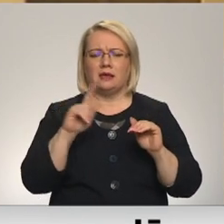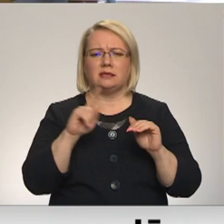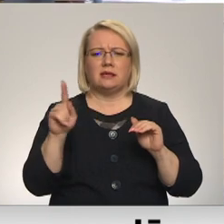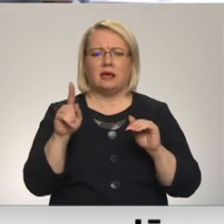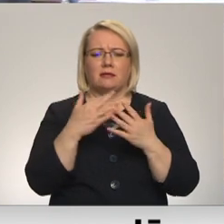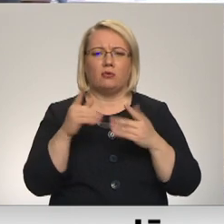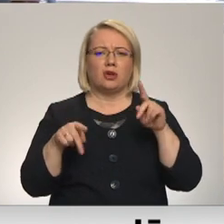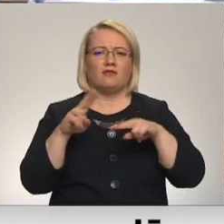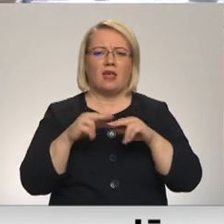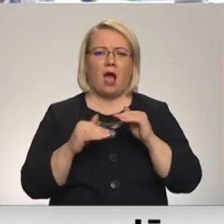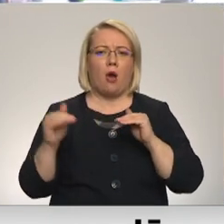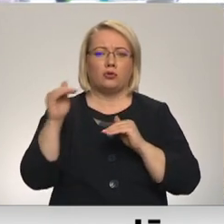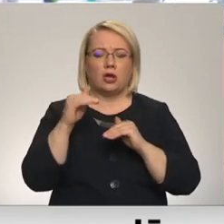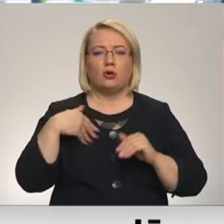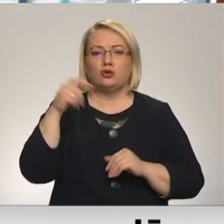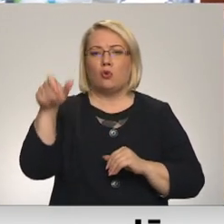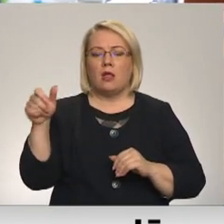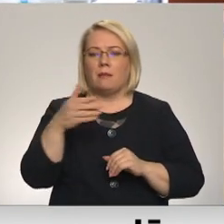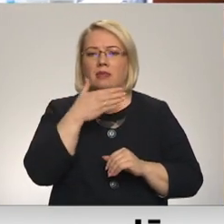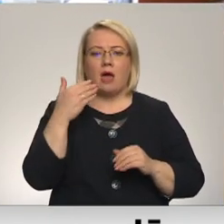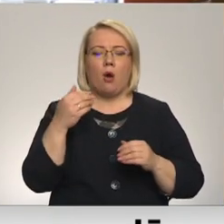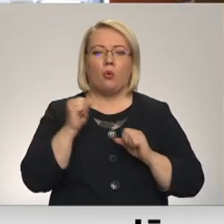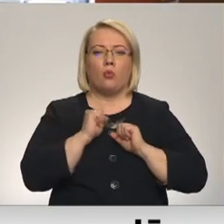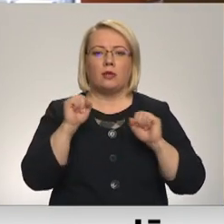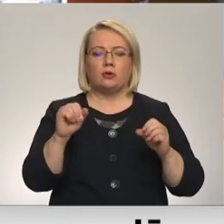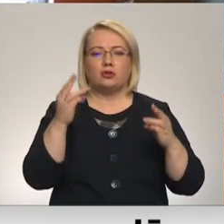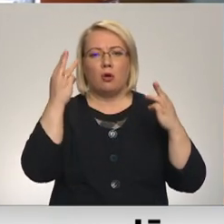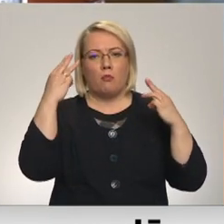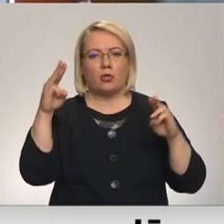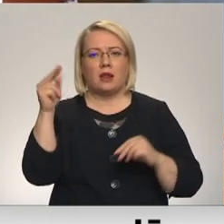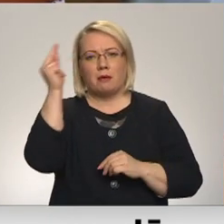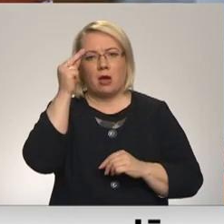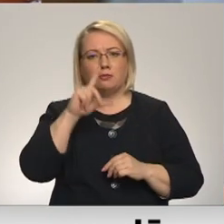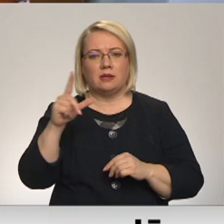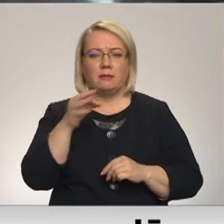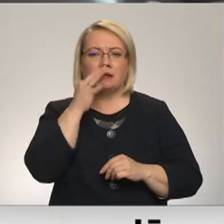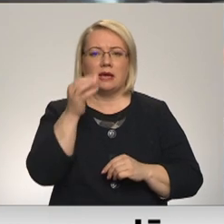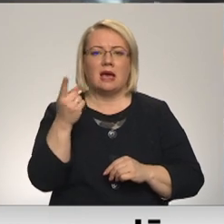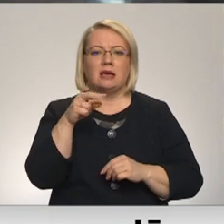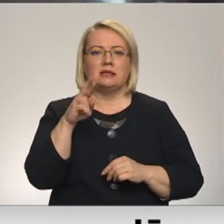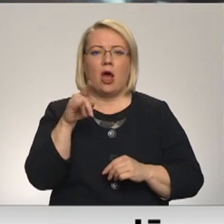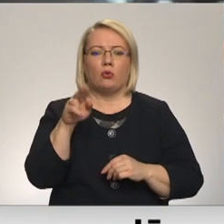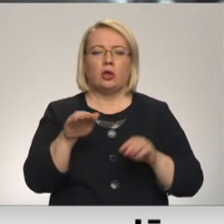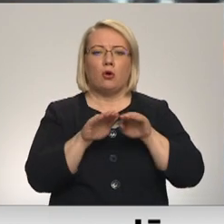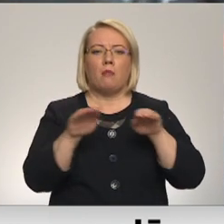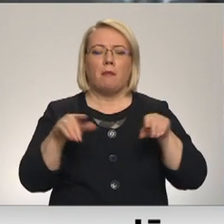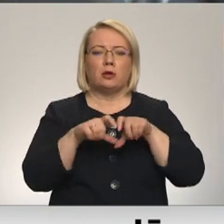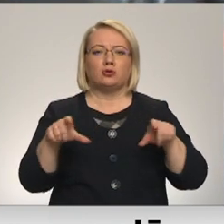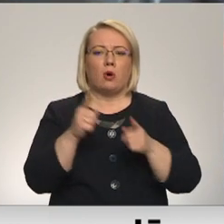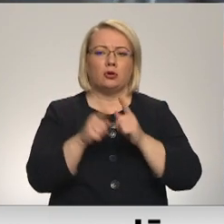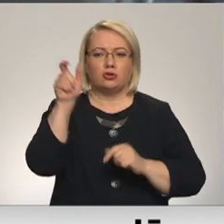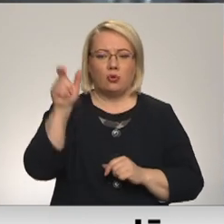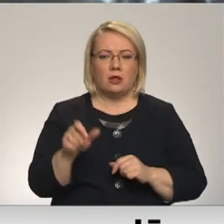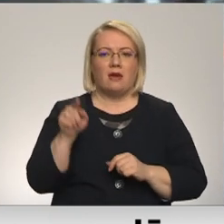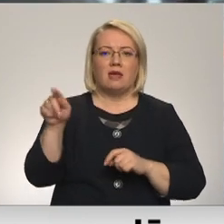pat augstāks. Skolāniem arī nesot nodrošināti modernākie mācību līdzekļi, taču gaussvar bijusi strautiņu pamatskolas skolotāja. Viņa,